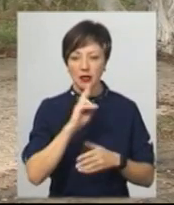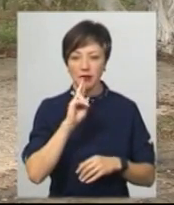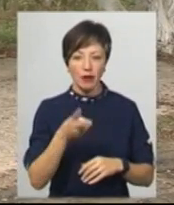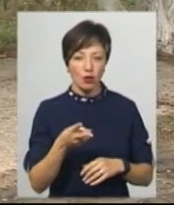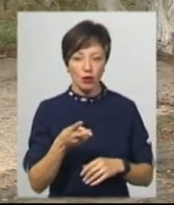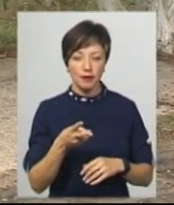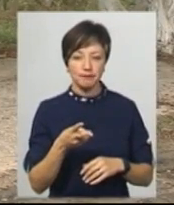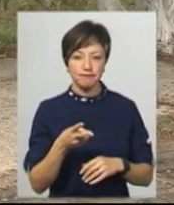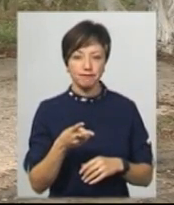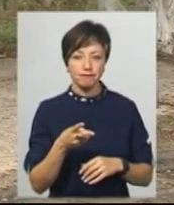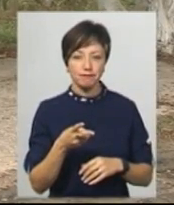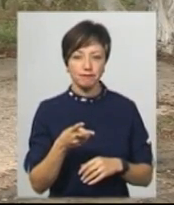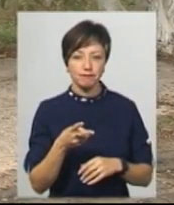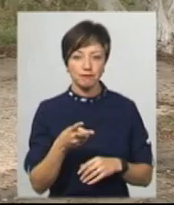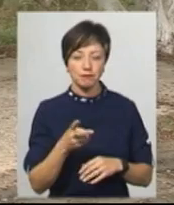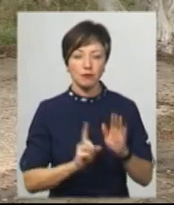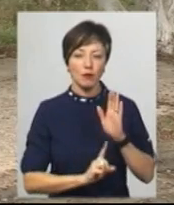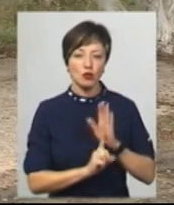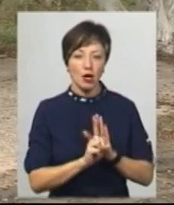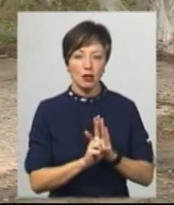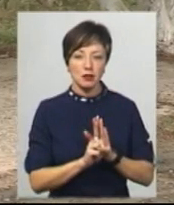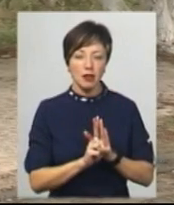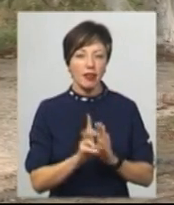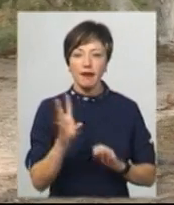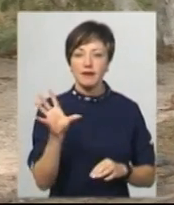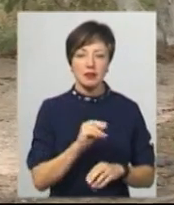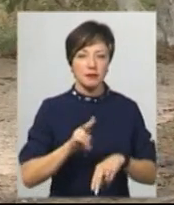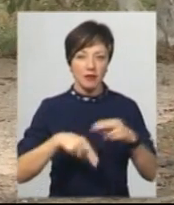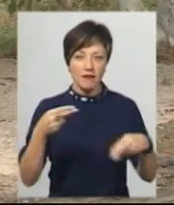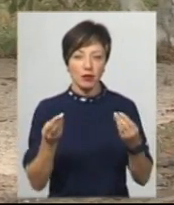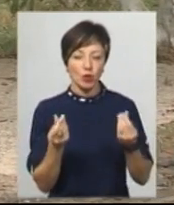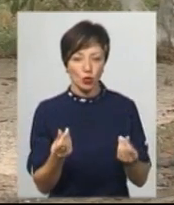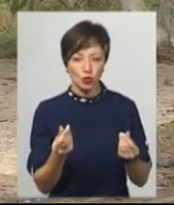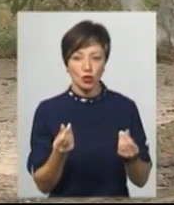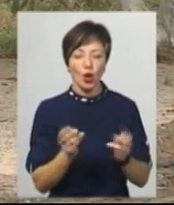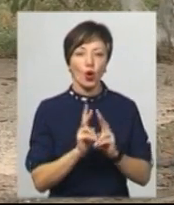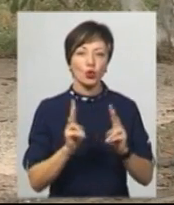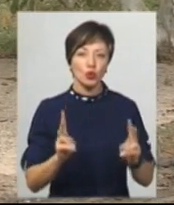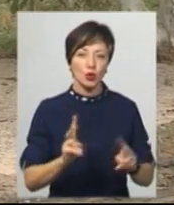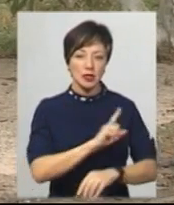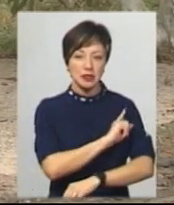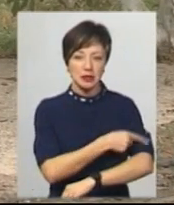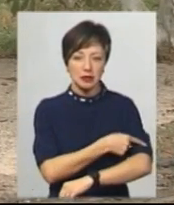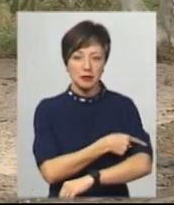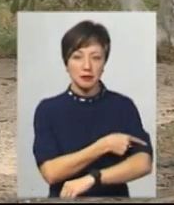роки почалося, що не всім почала віддавати гроші. Хто до неї сильно